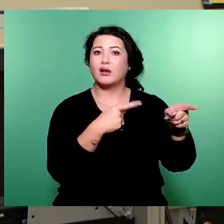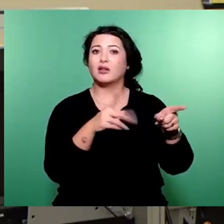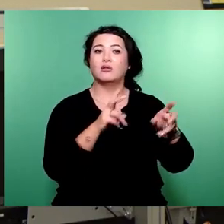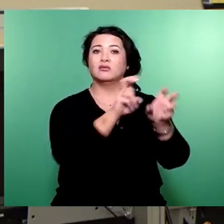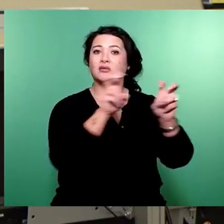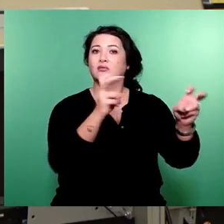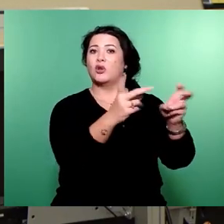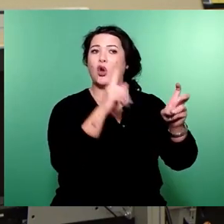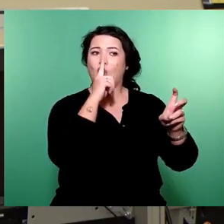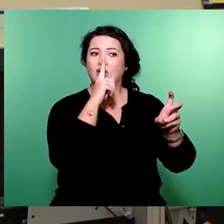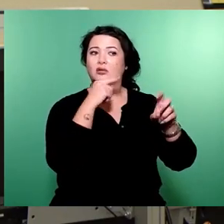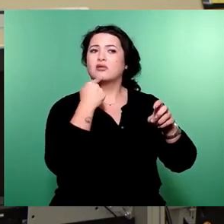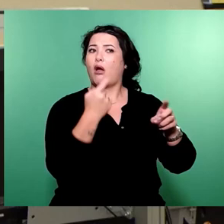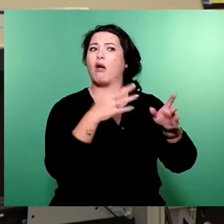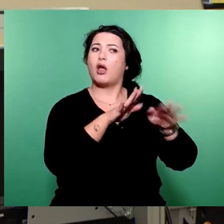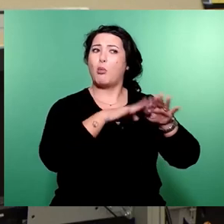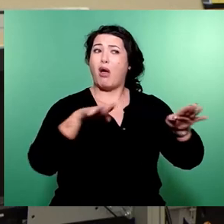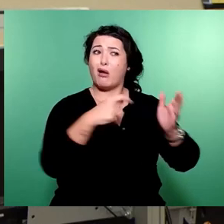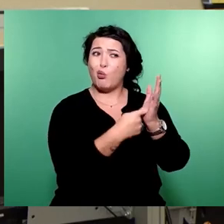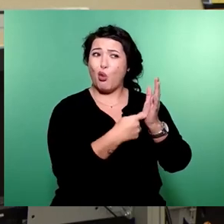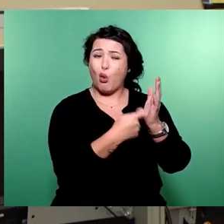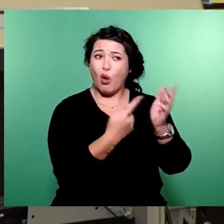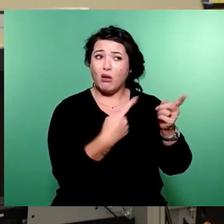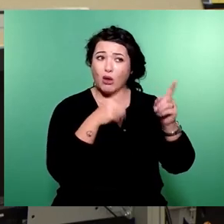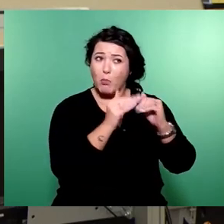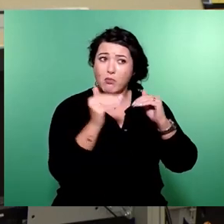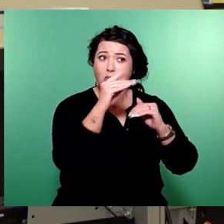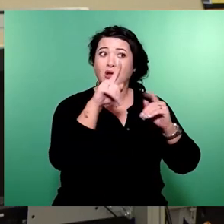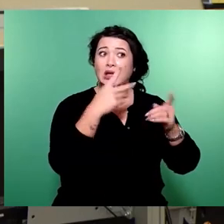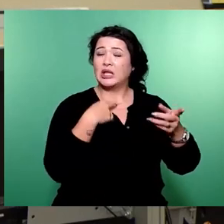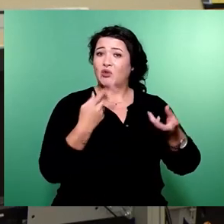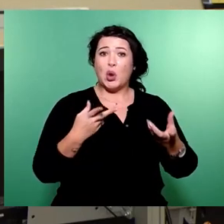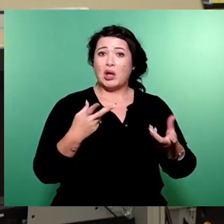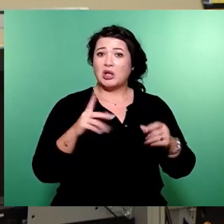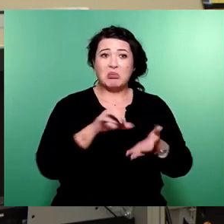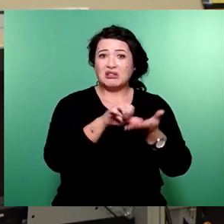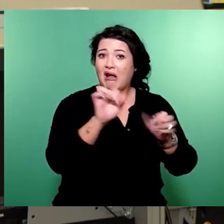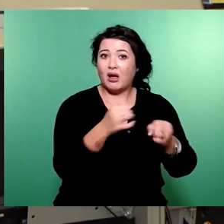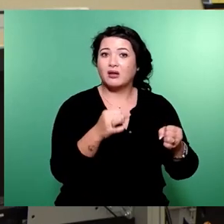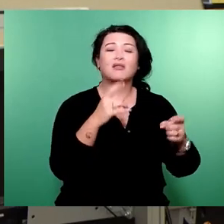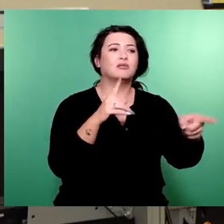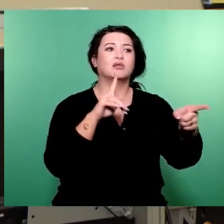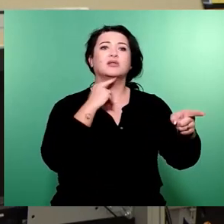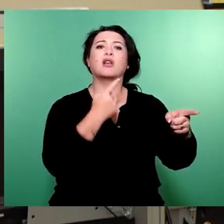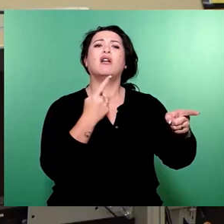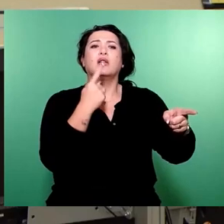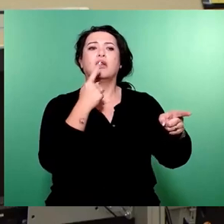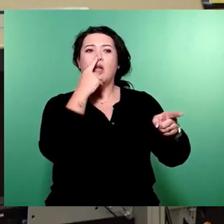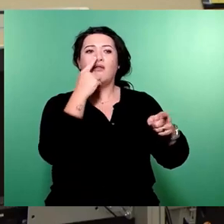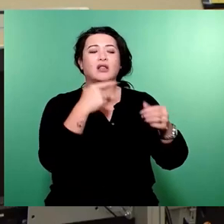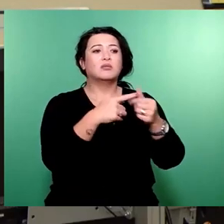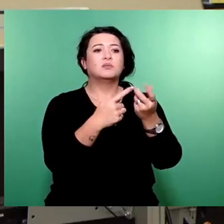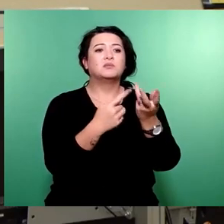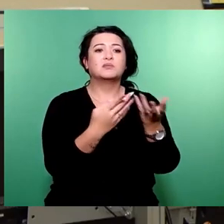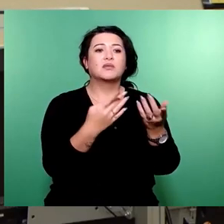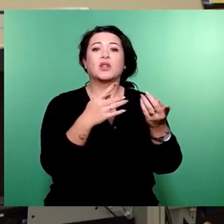kann ich mir das nicht mehr leisten, sondern da sitzen die prekären. Die sagen, wenn noch irgendetwas ist, dann kann ich dies und jenes nicht mehr tun, dann kann ich